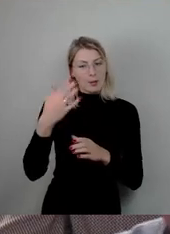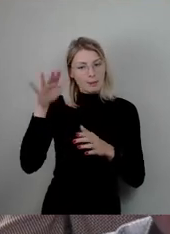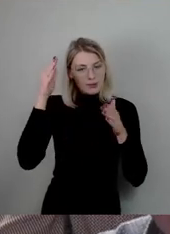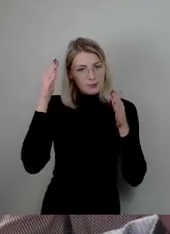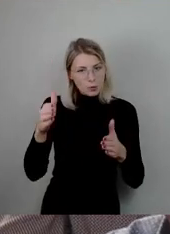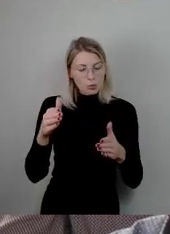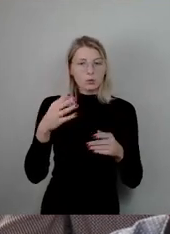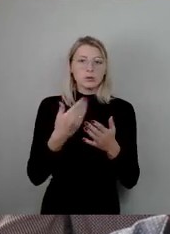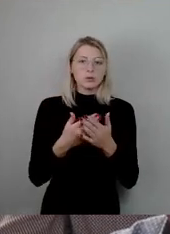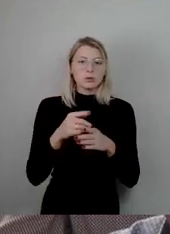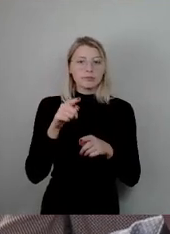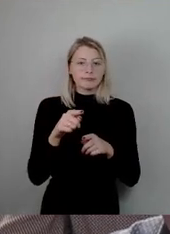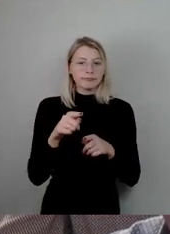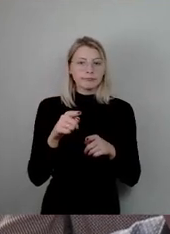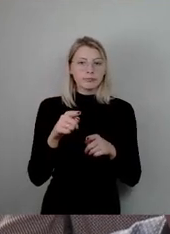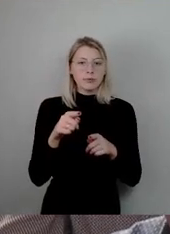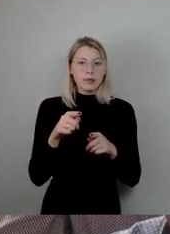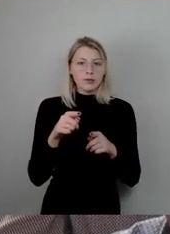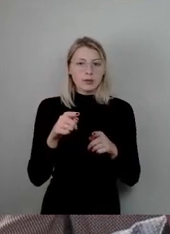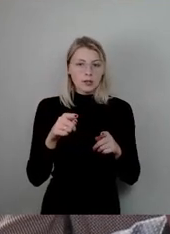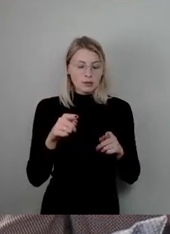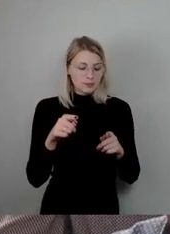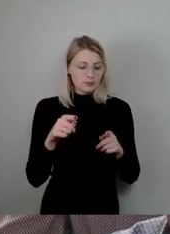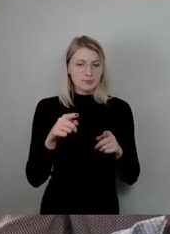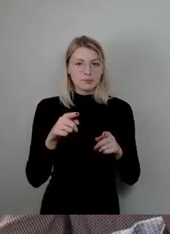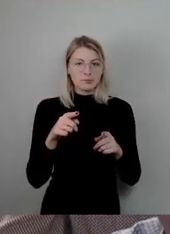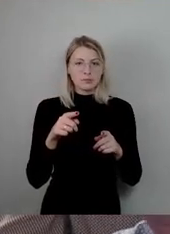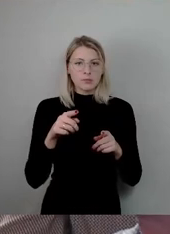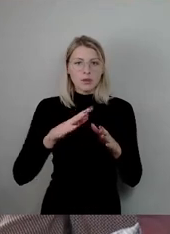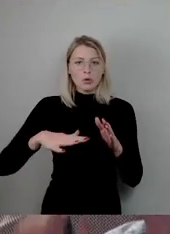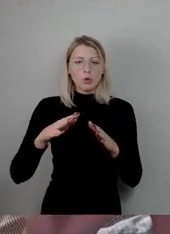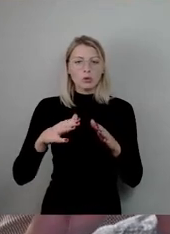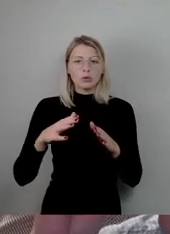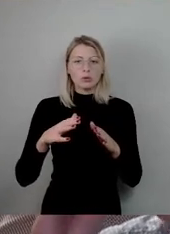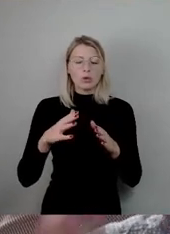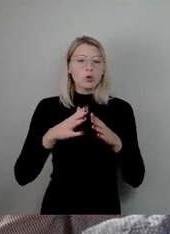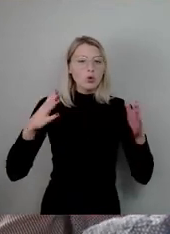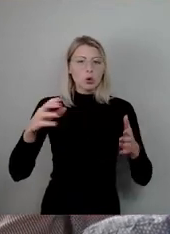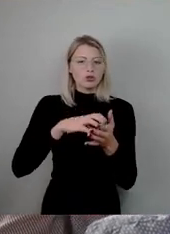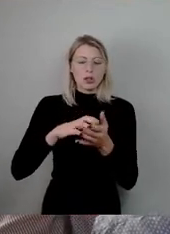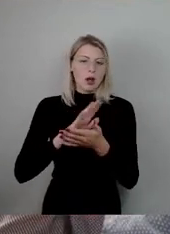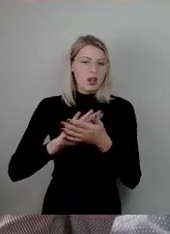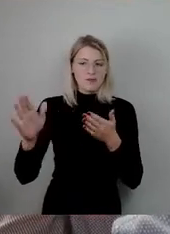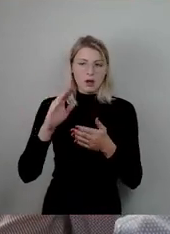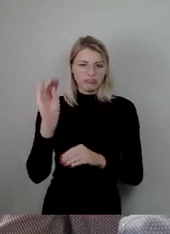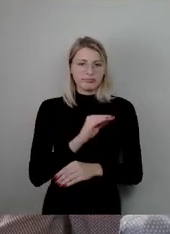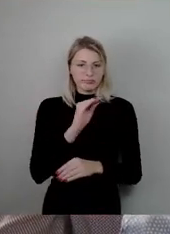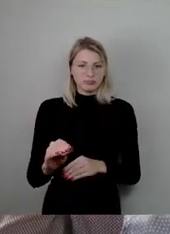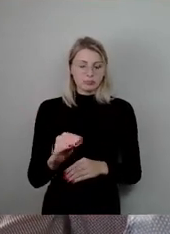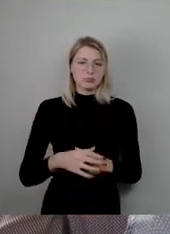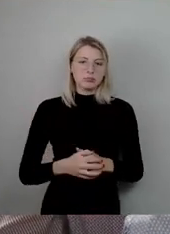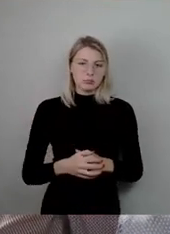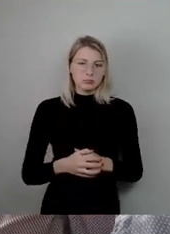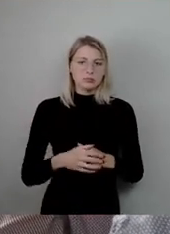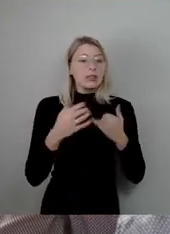komplett ausgeschlossen werden, das ist einfach falsch, Herr Kießling. Da begreifen, da, jetzt rede ich,